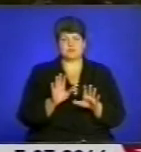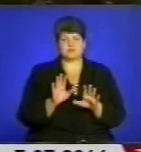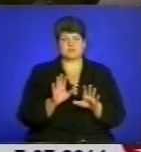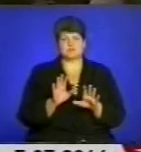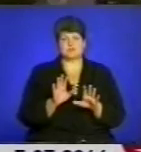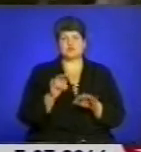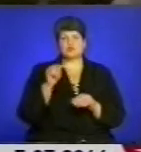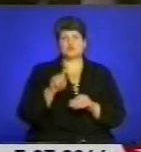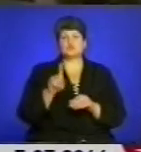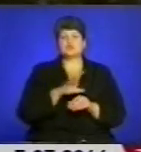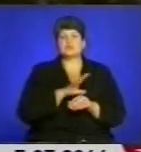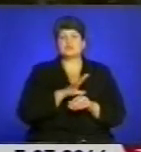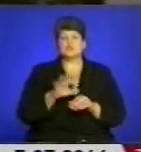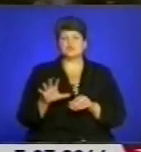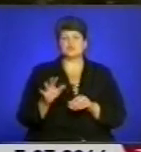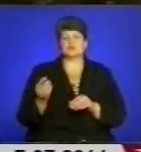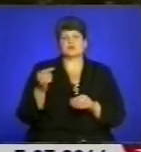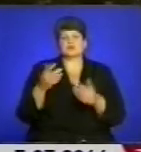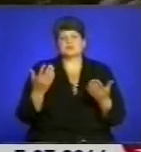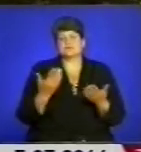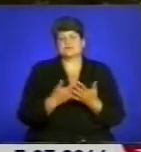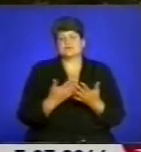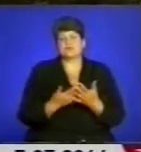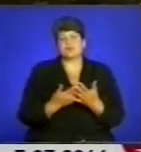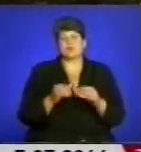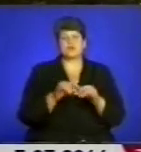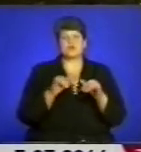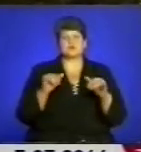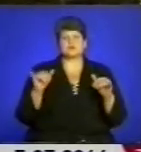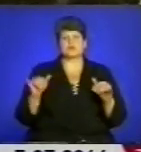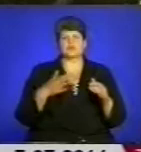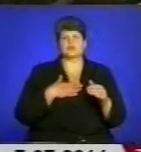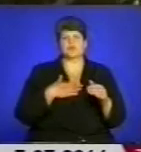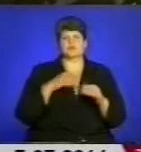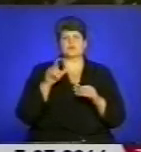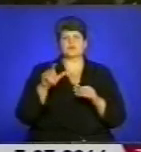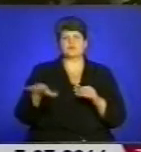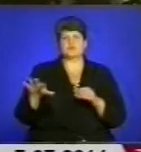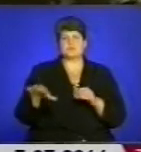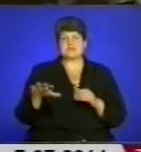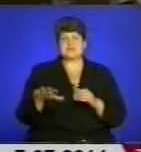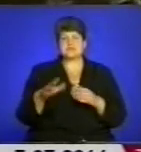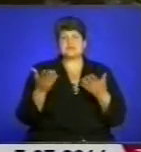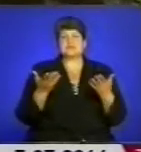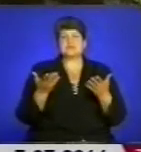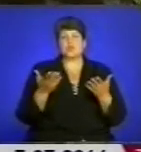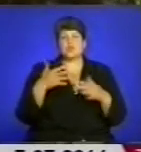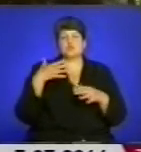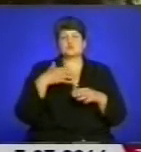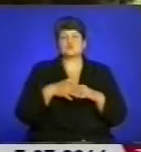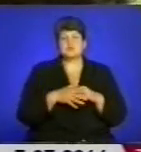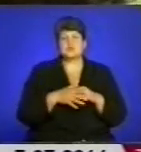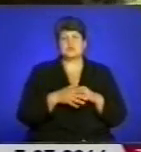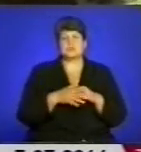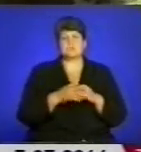Тому що не було такого розвинутого в нас суспільстві, якогось розуміння,